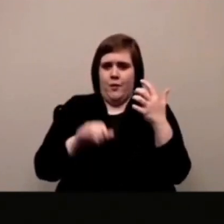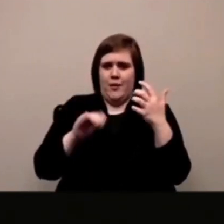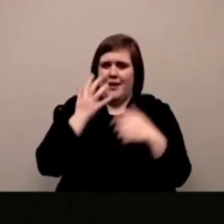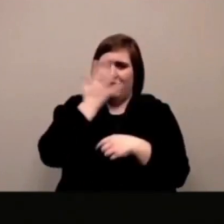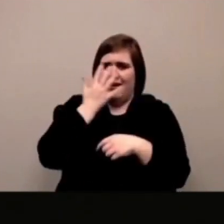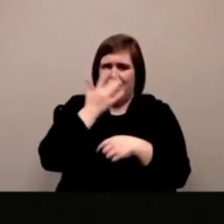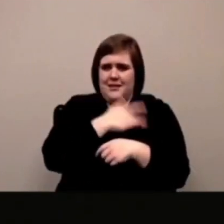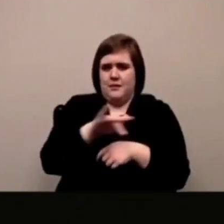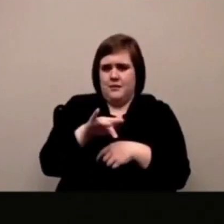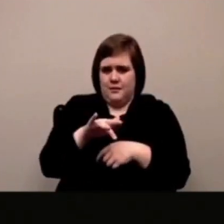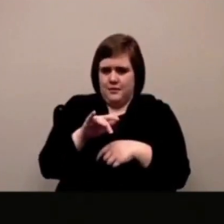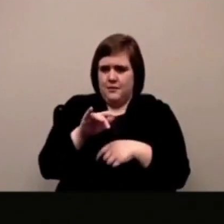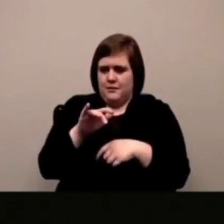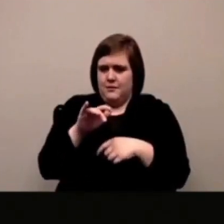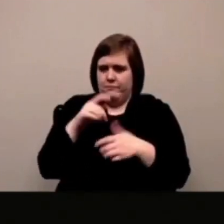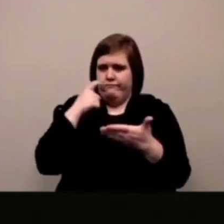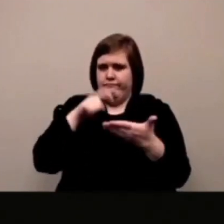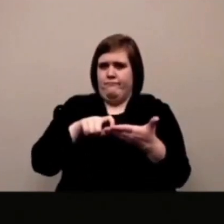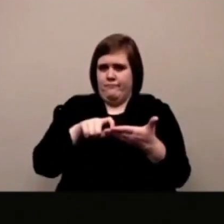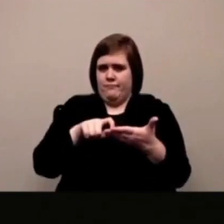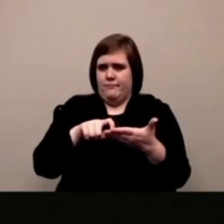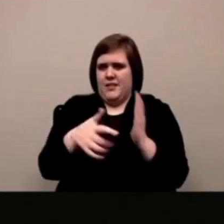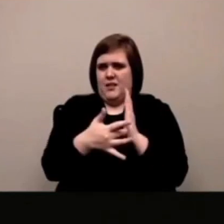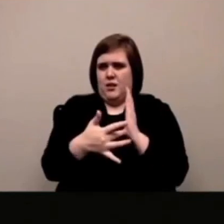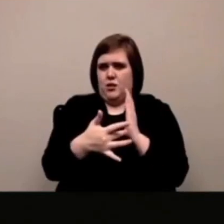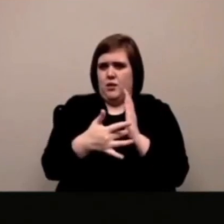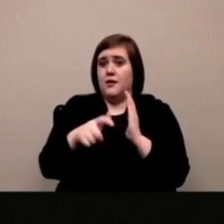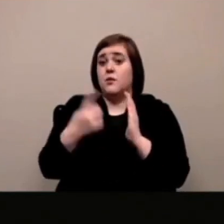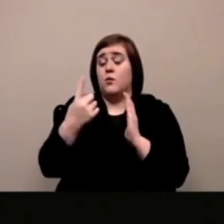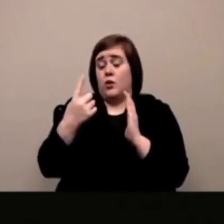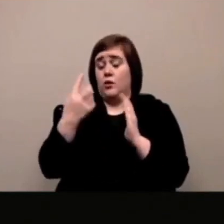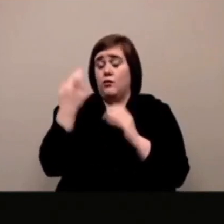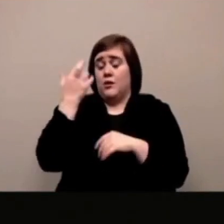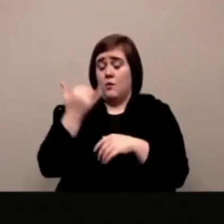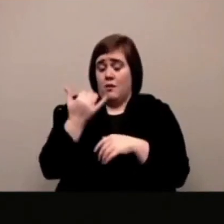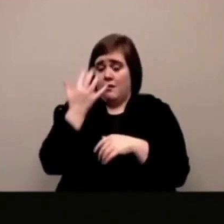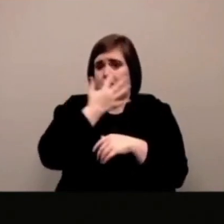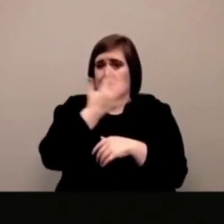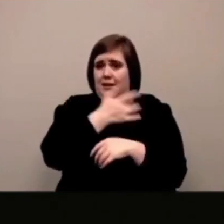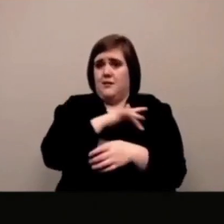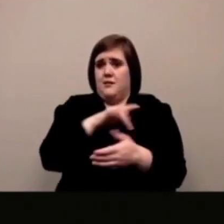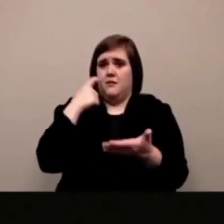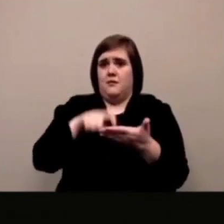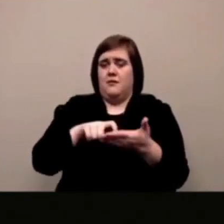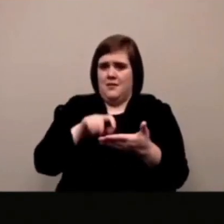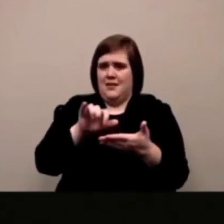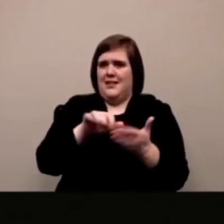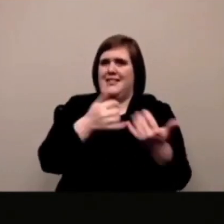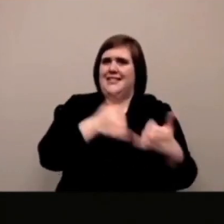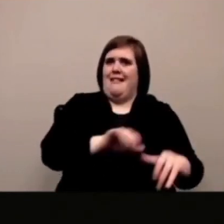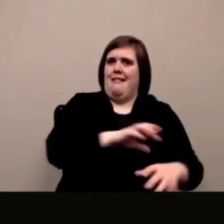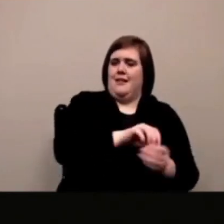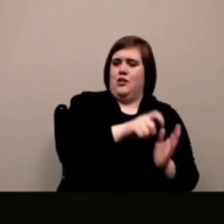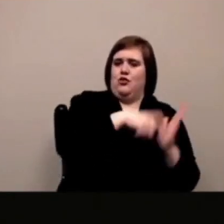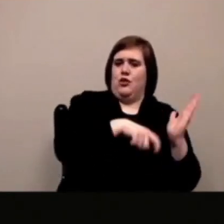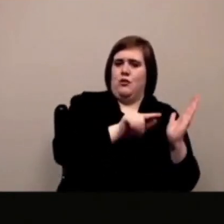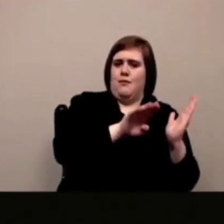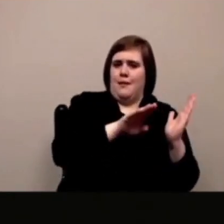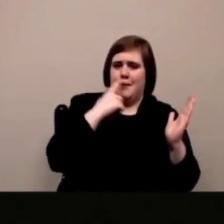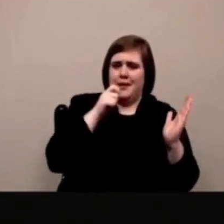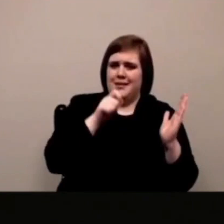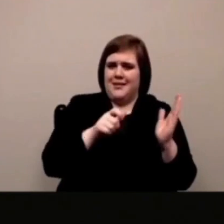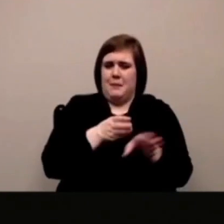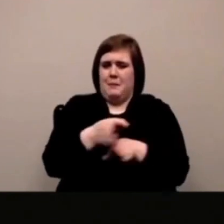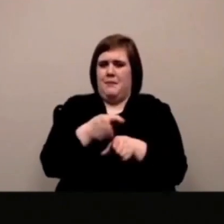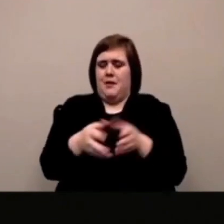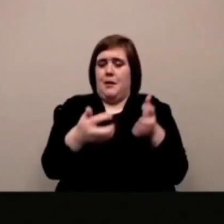c'è il ricercatore della web a volte non è compatibile con la tecnologia di sensoria